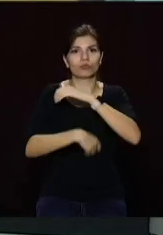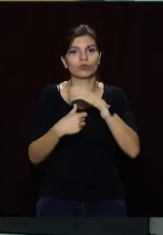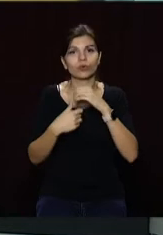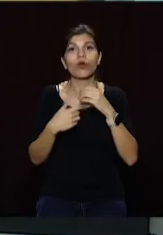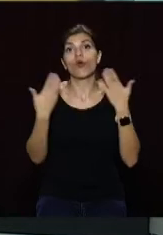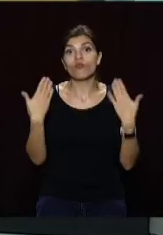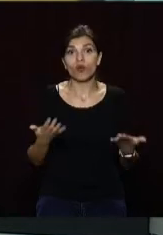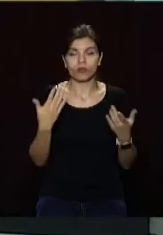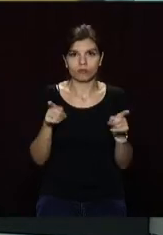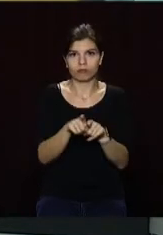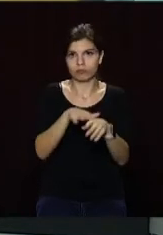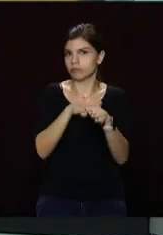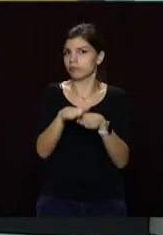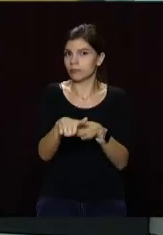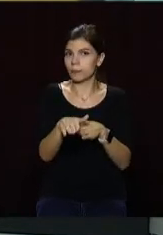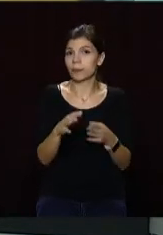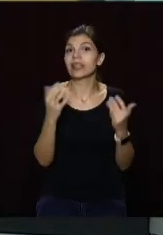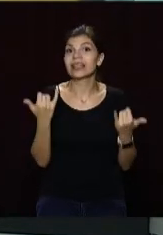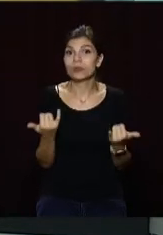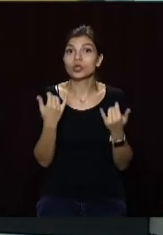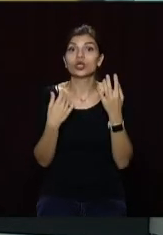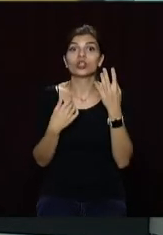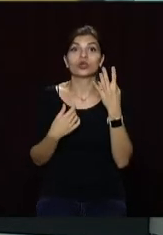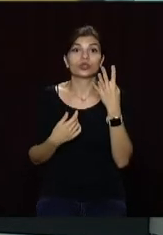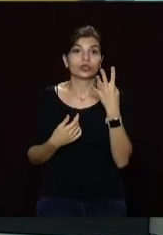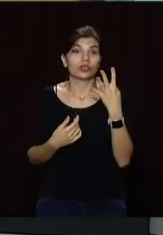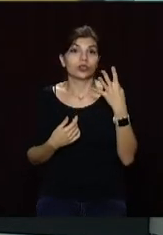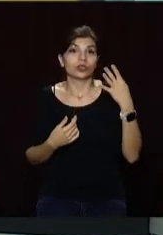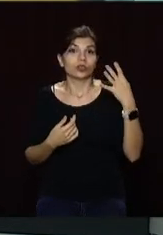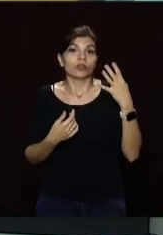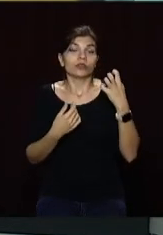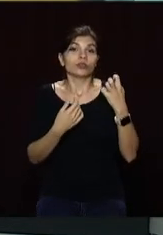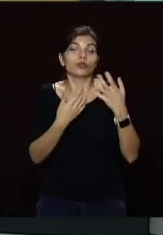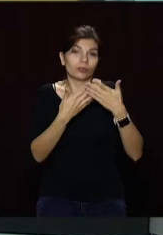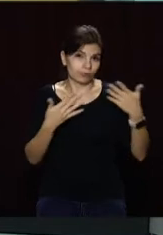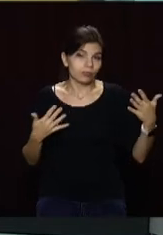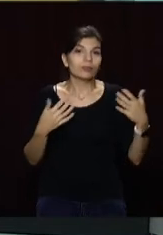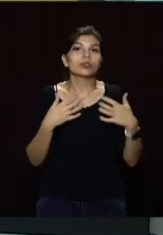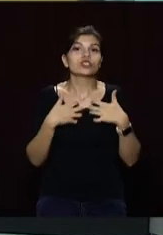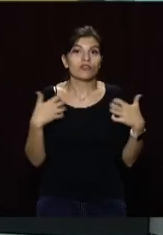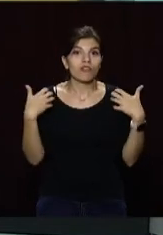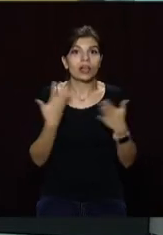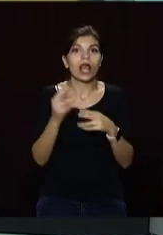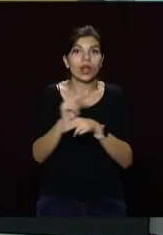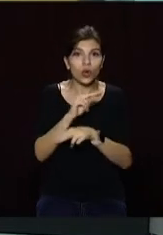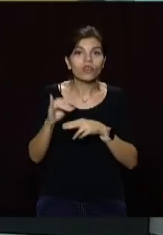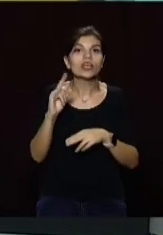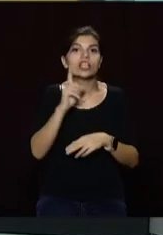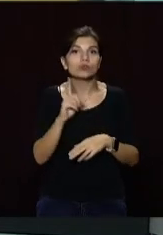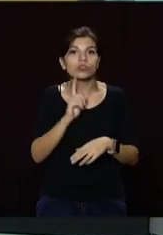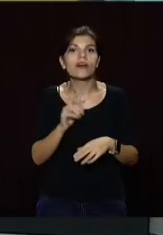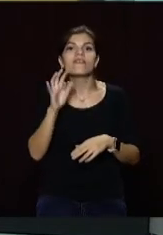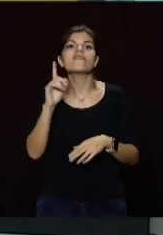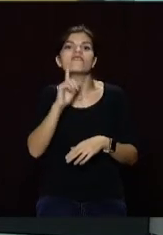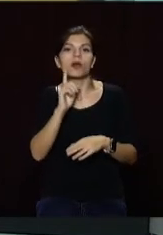нарешті все справдилося. І тепер чотири сотні чотирилапих безхаченків мають місце для лікування та тимчасового